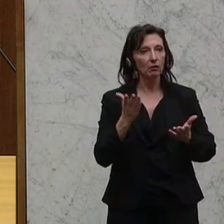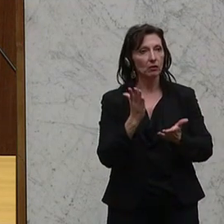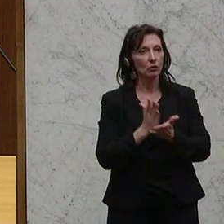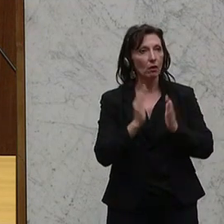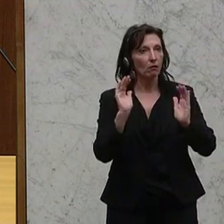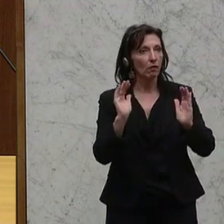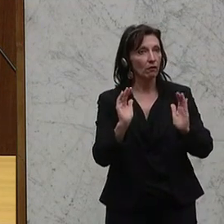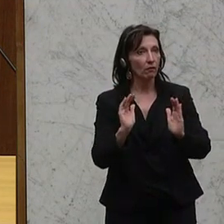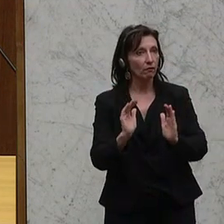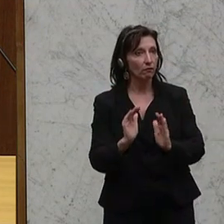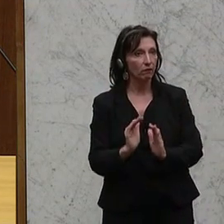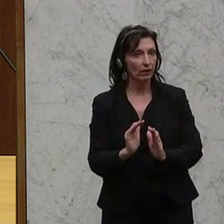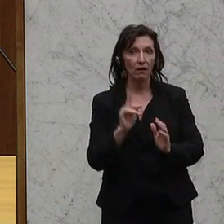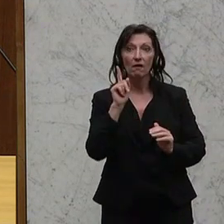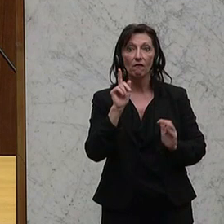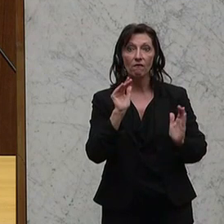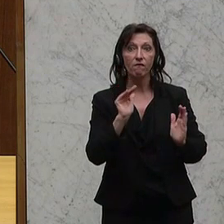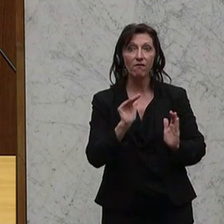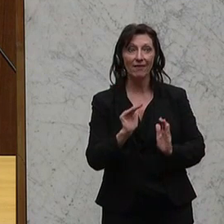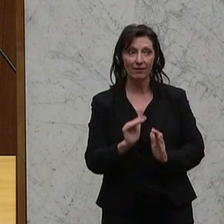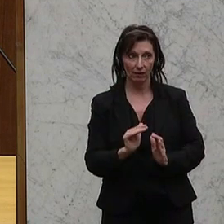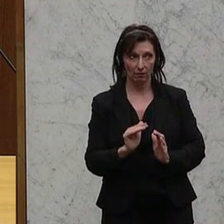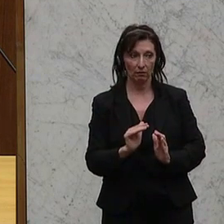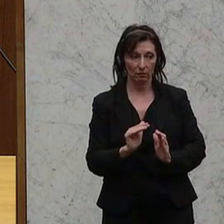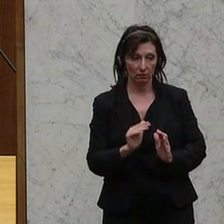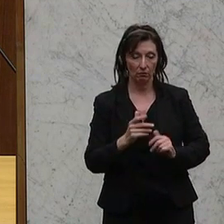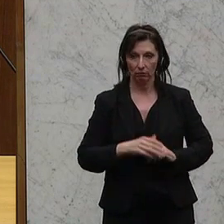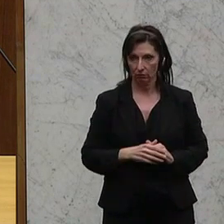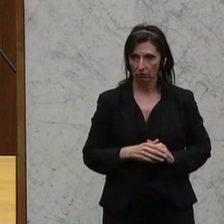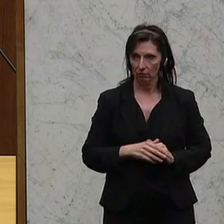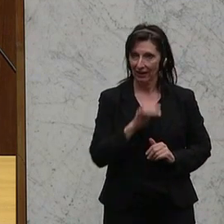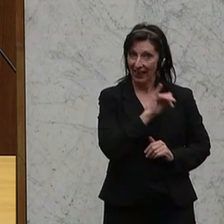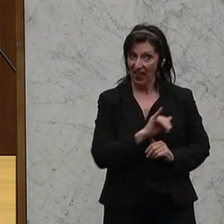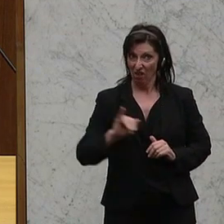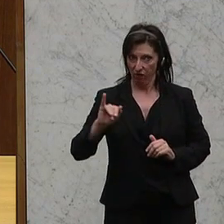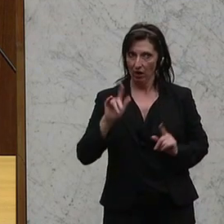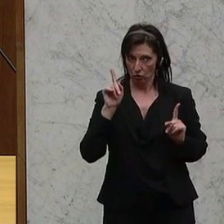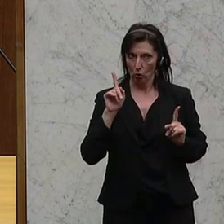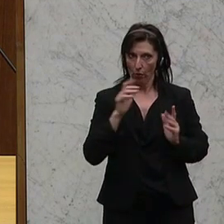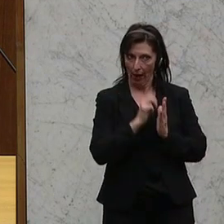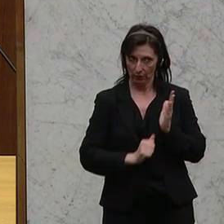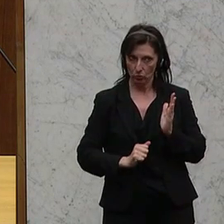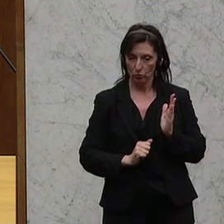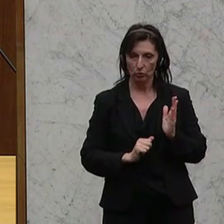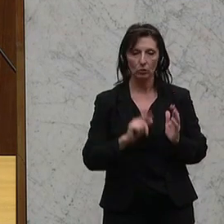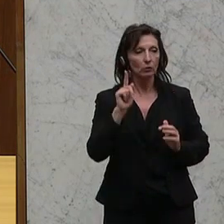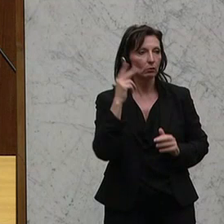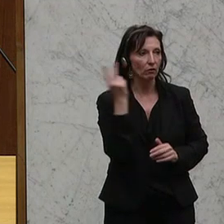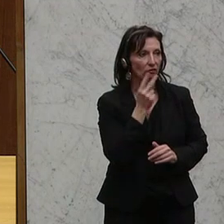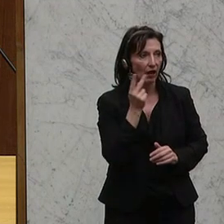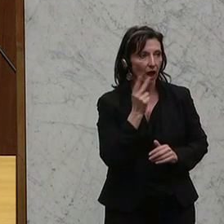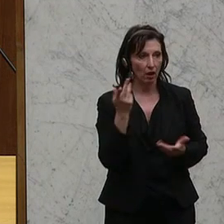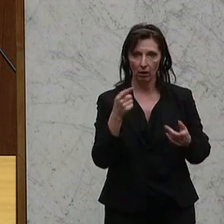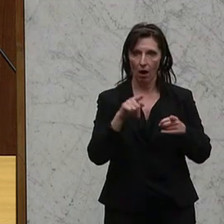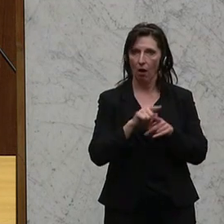zurückgeht, zurückgeht, wenn wir sie inflationsbereinigen. Und natürlich, natürlich auf